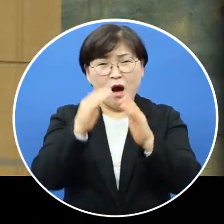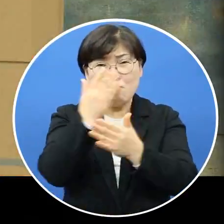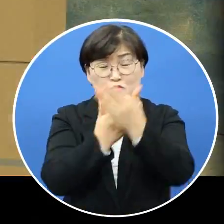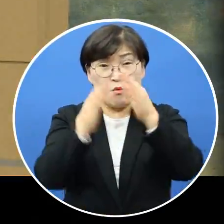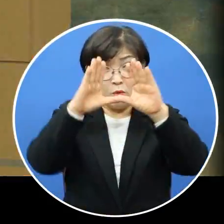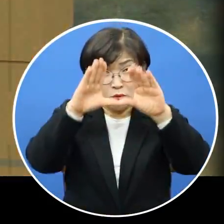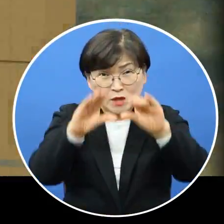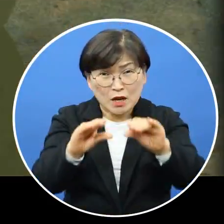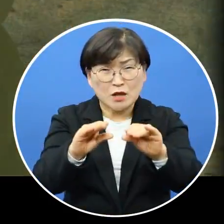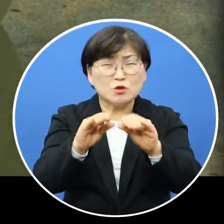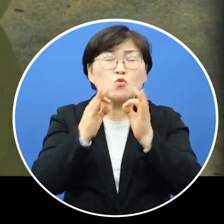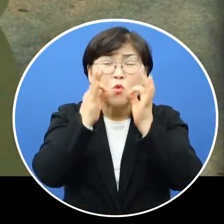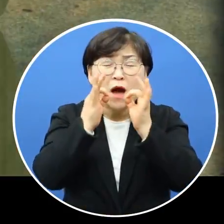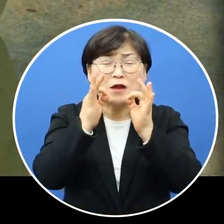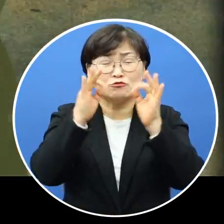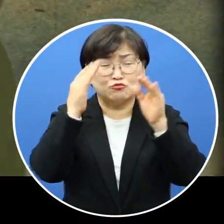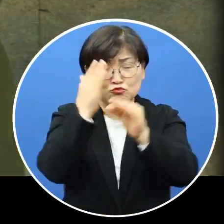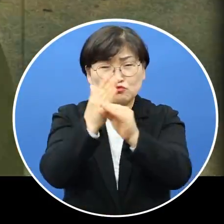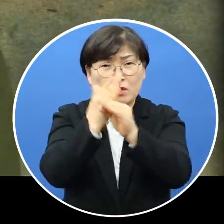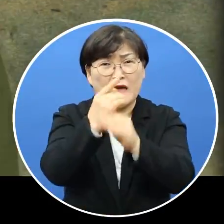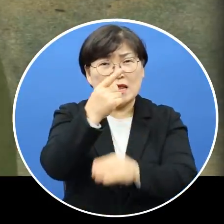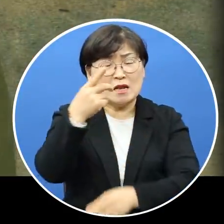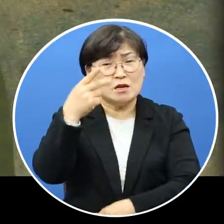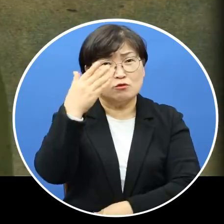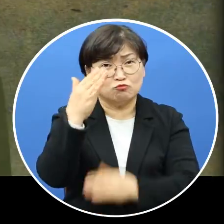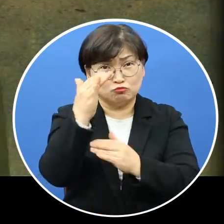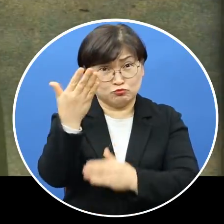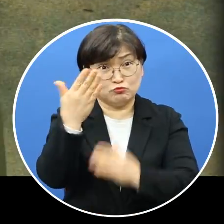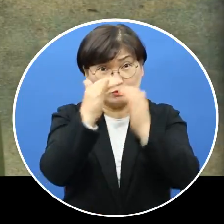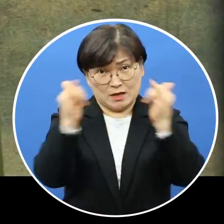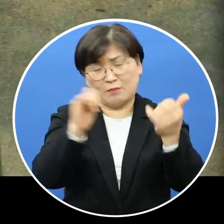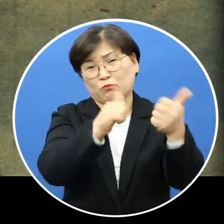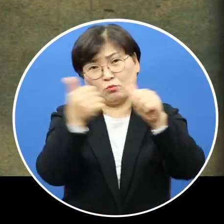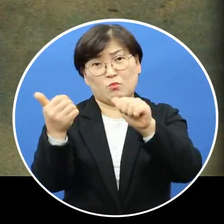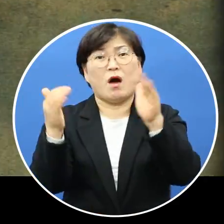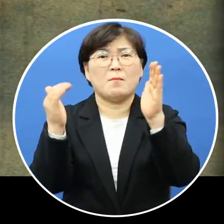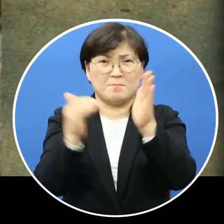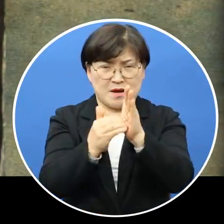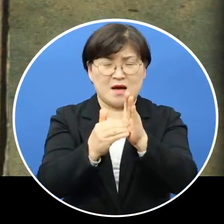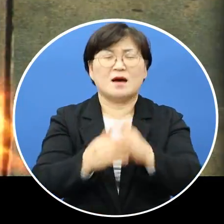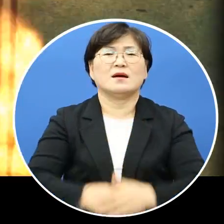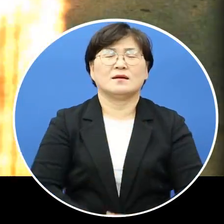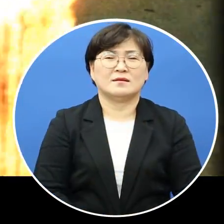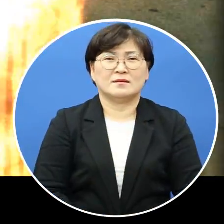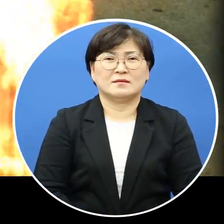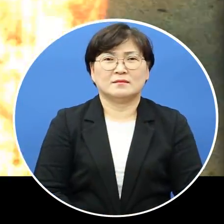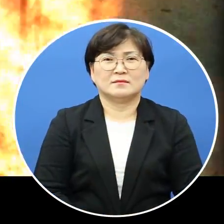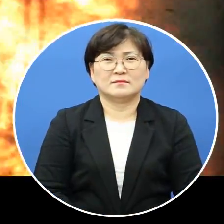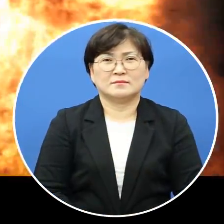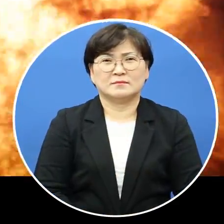발생했다 불길을 진압하는 과정에서 결국 한 소방원이 숨지게 됐는데